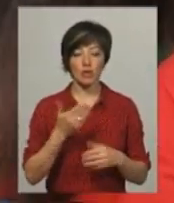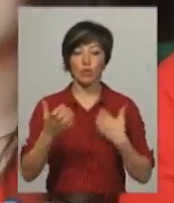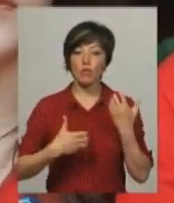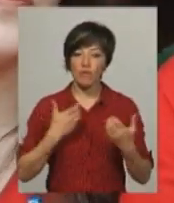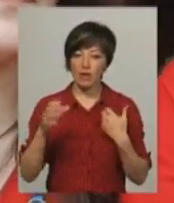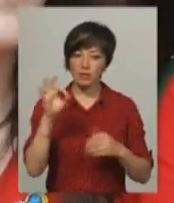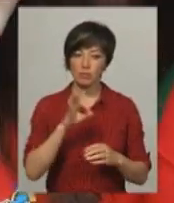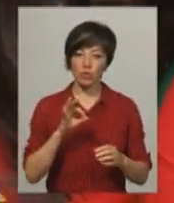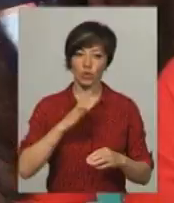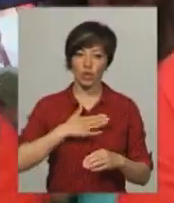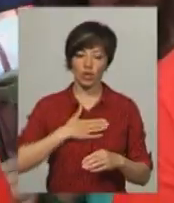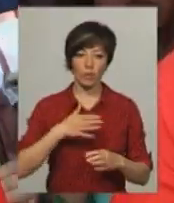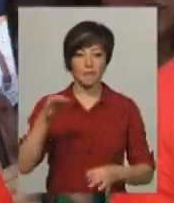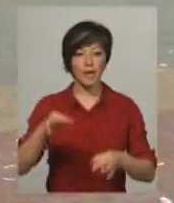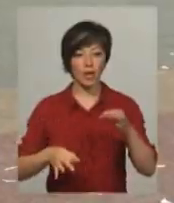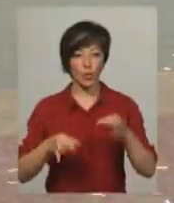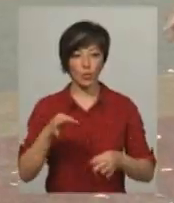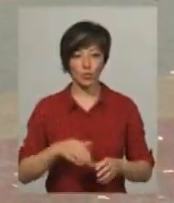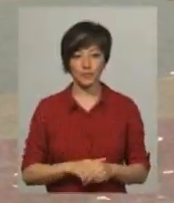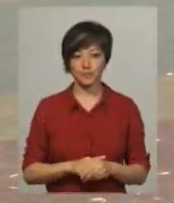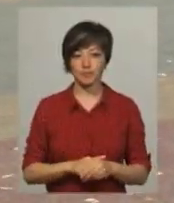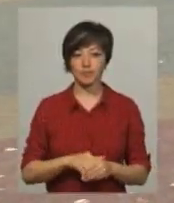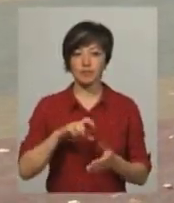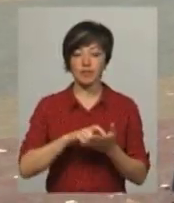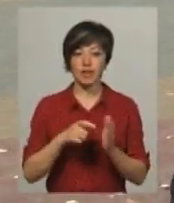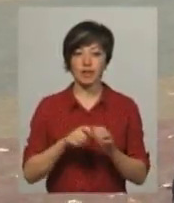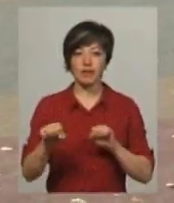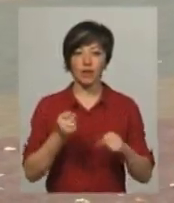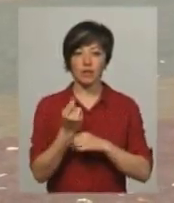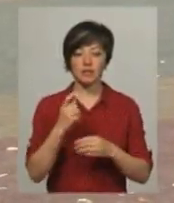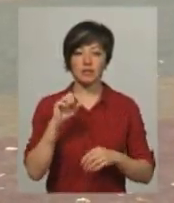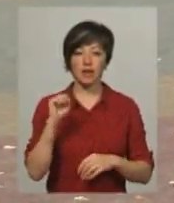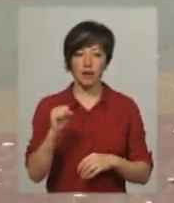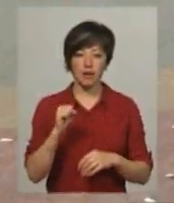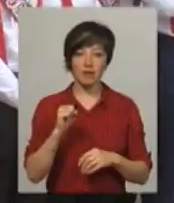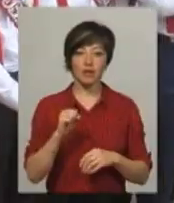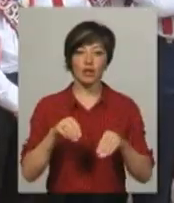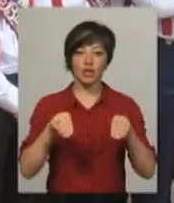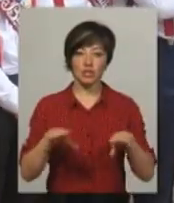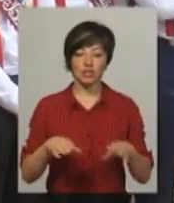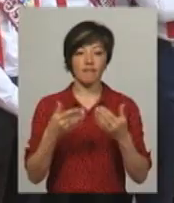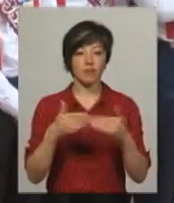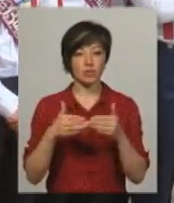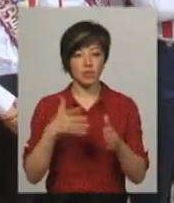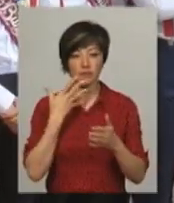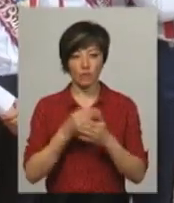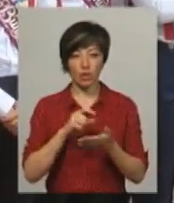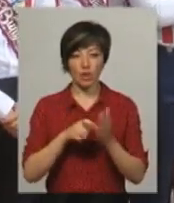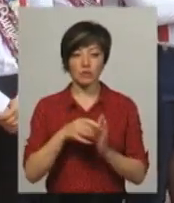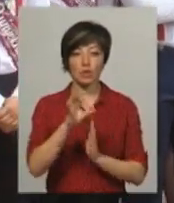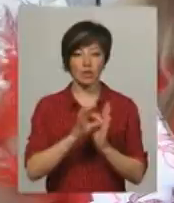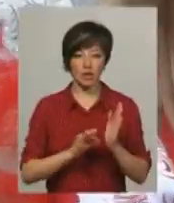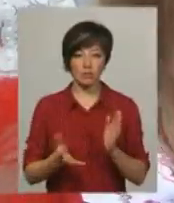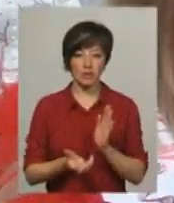нашу природу. Класник керівник 11-го А Олена Подволоцька рішення випускників свого класу одразу